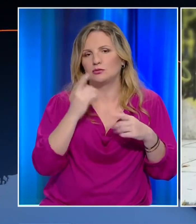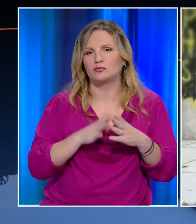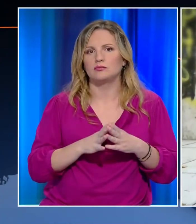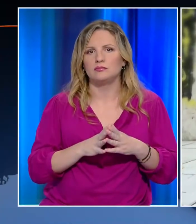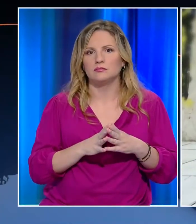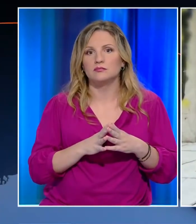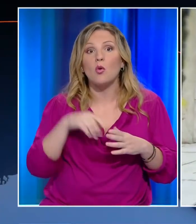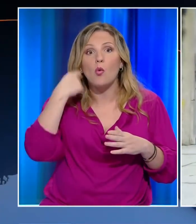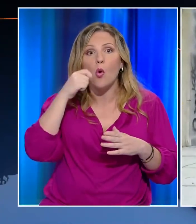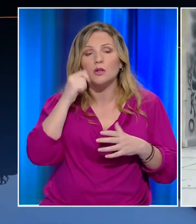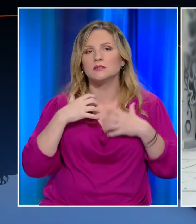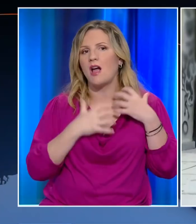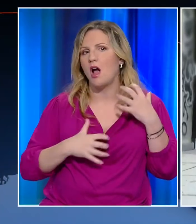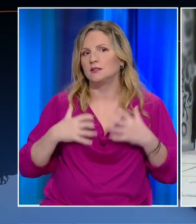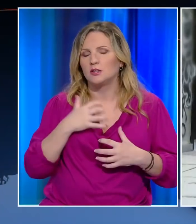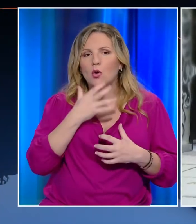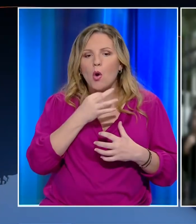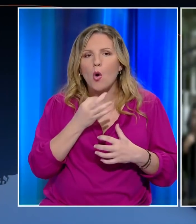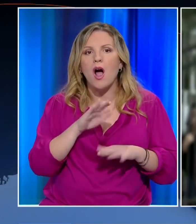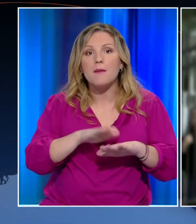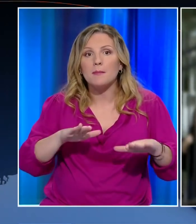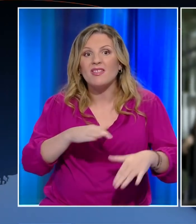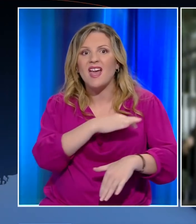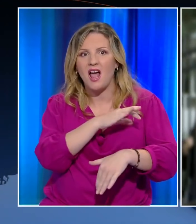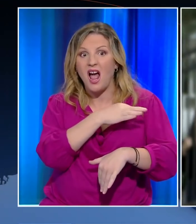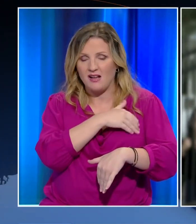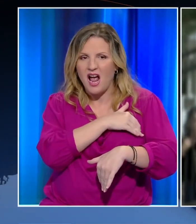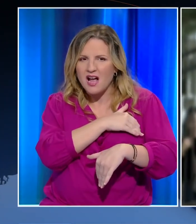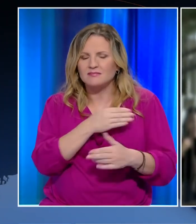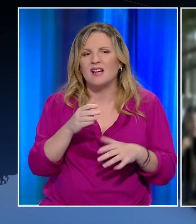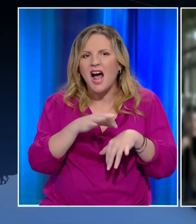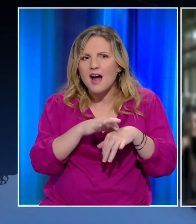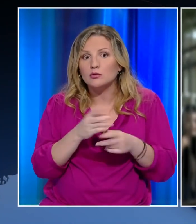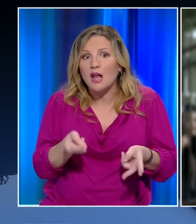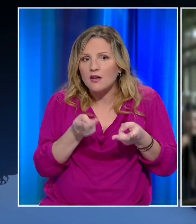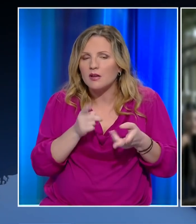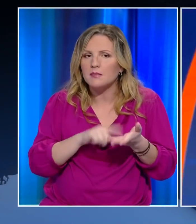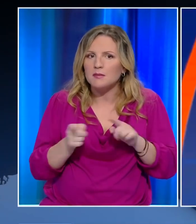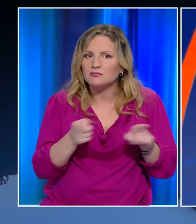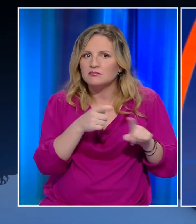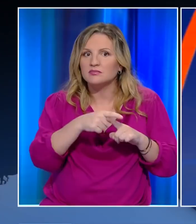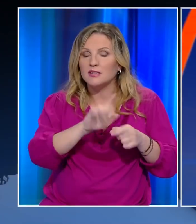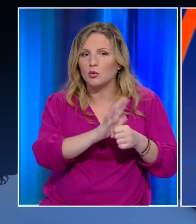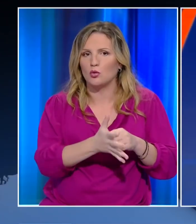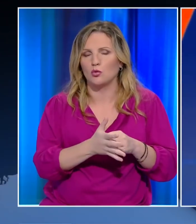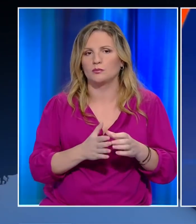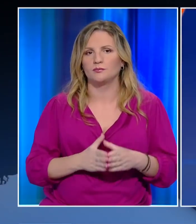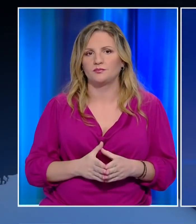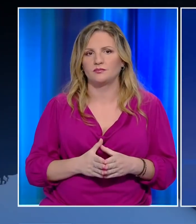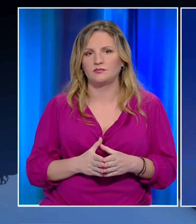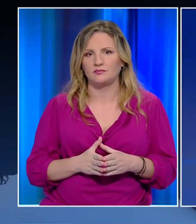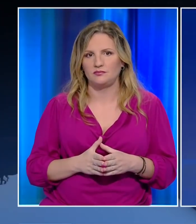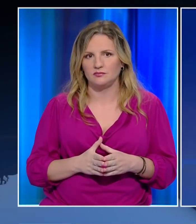Αγωνία και για τους γονείς καθώς με την πρώτη αδιαθεσία τα παιδιά πρέπει να εξεταστούν και για κορονοϊό. Τα επόμενα